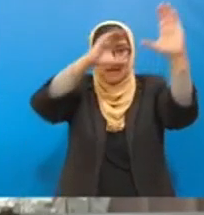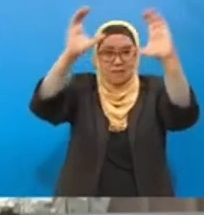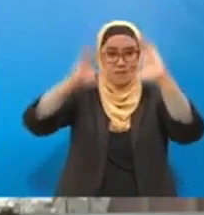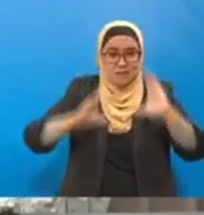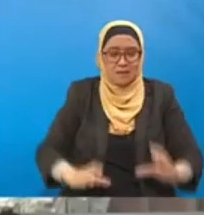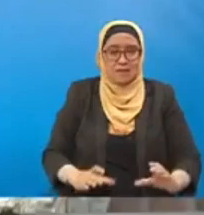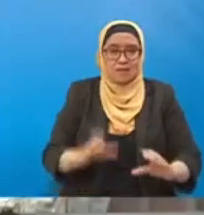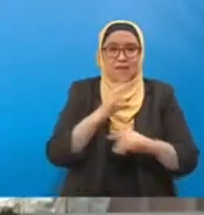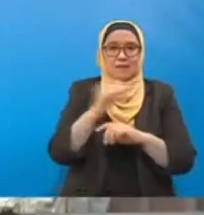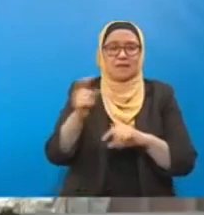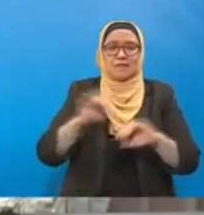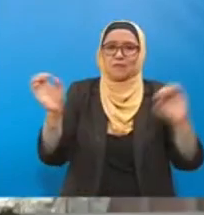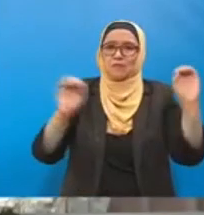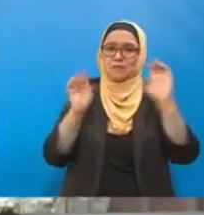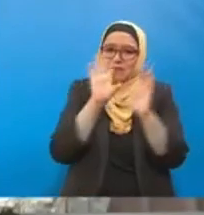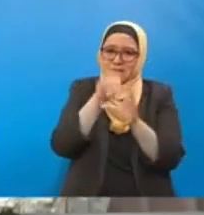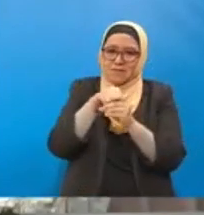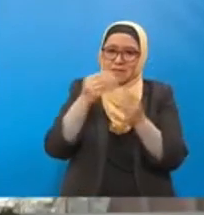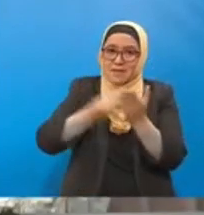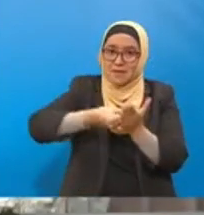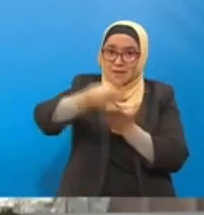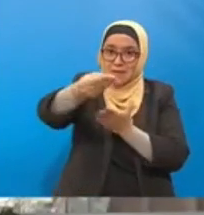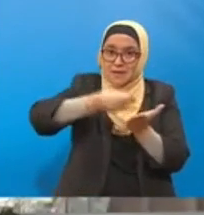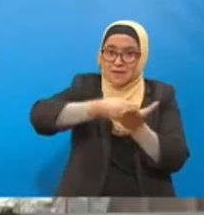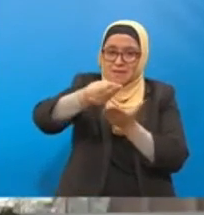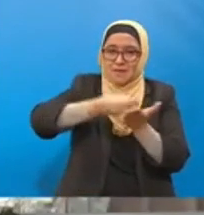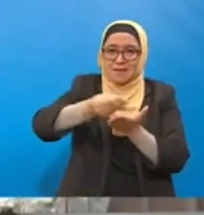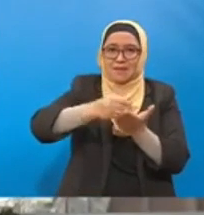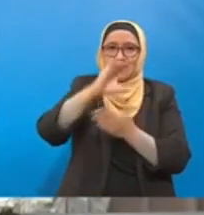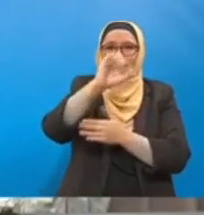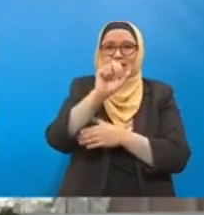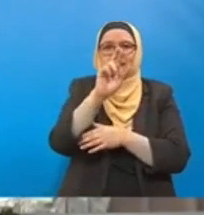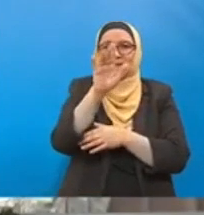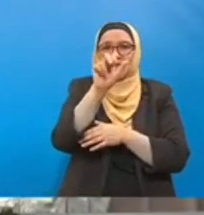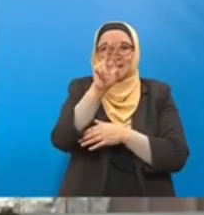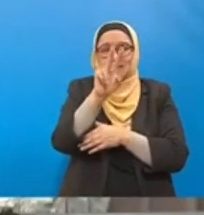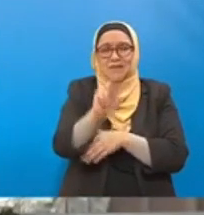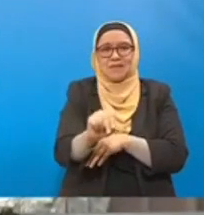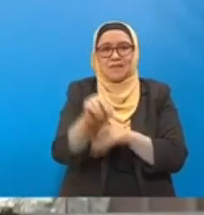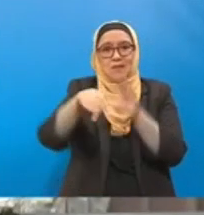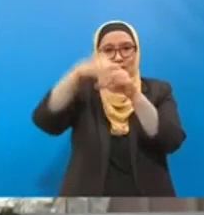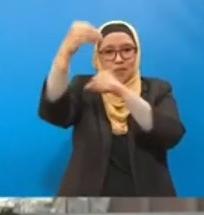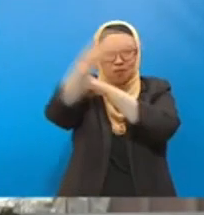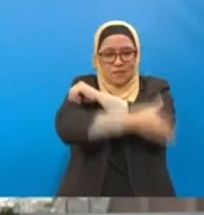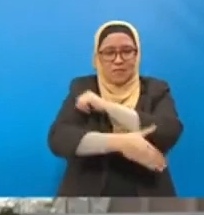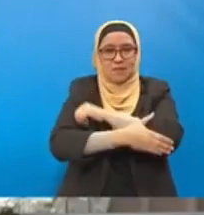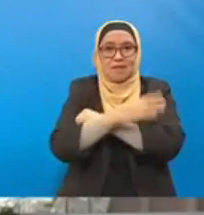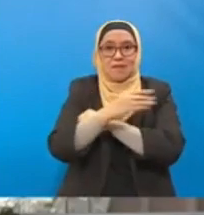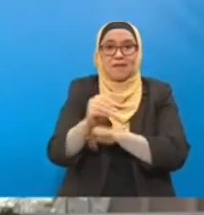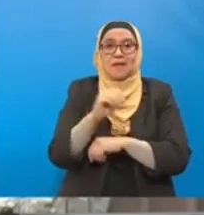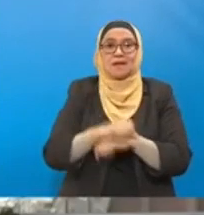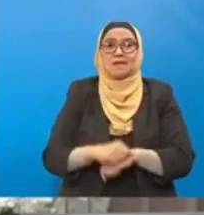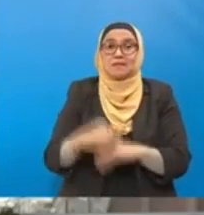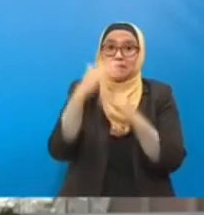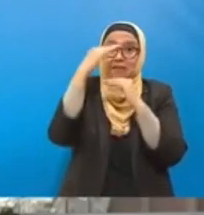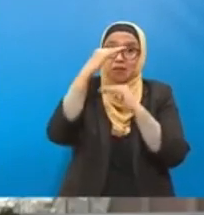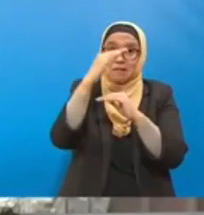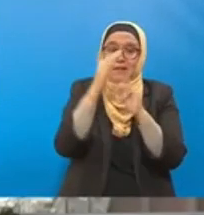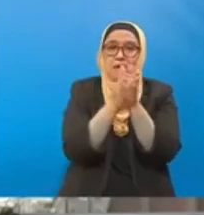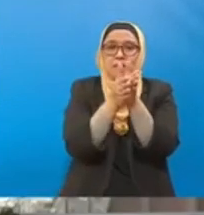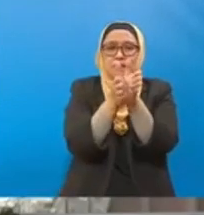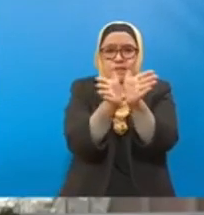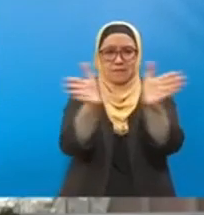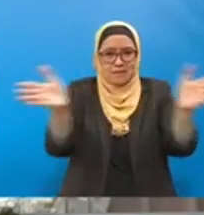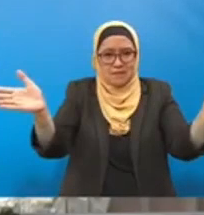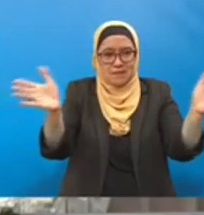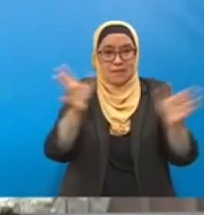kredit karbon daripada luar negara. Di samping itu, skop GSG juga kita lebarkan daripada 3 sebelum ini kepada 7